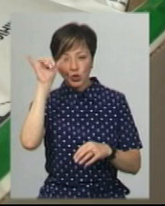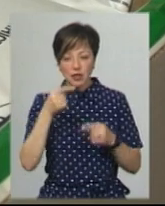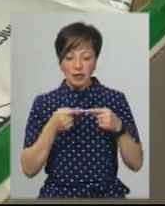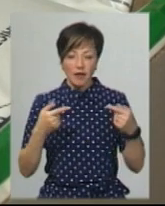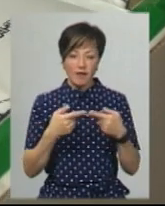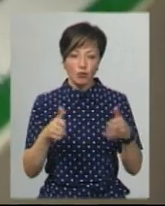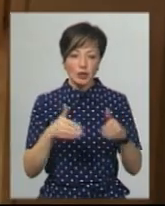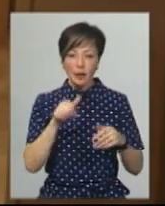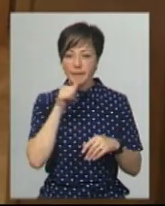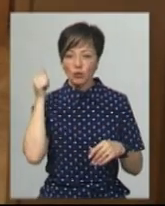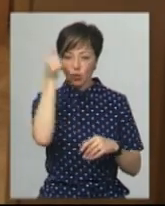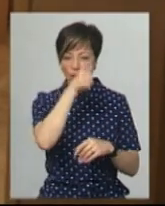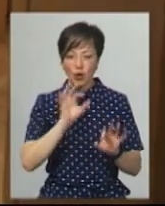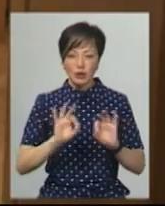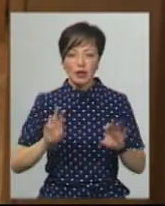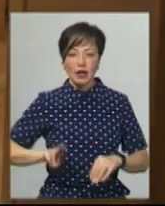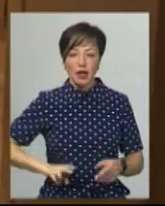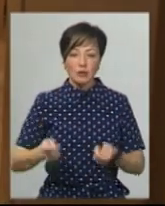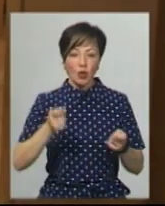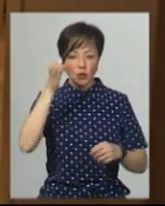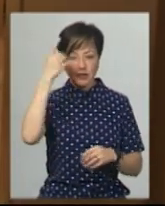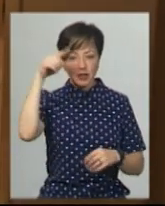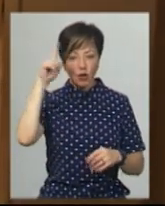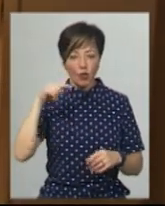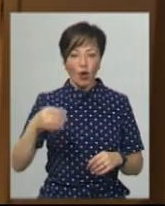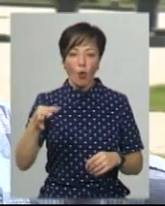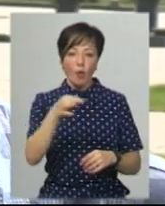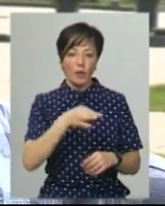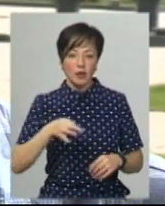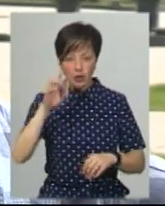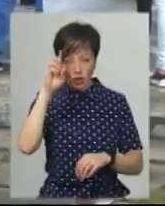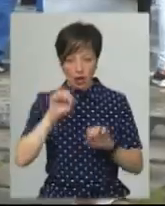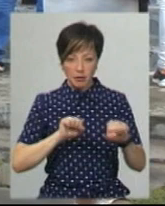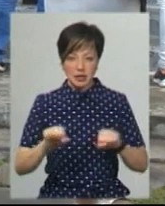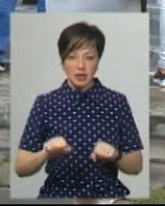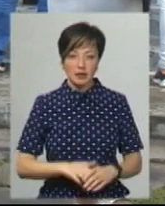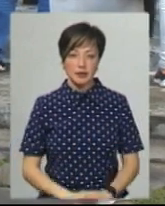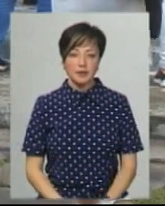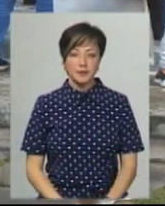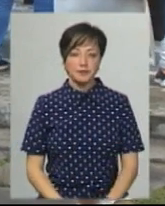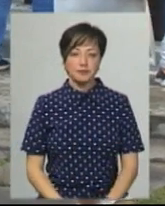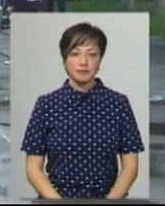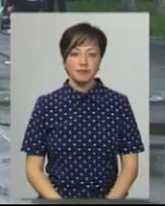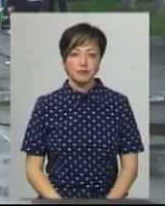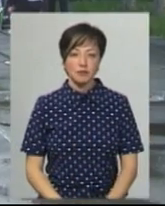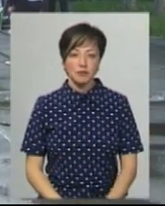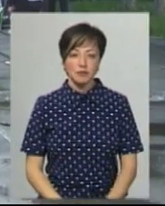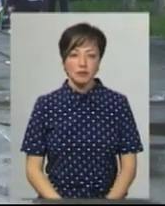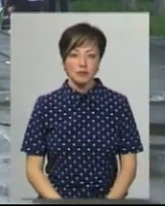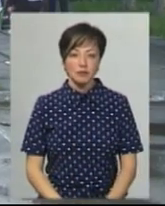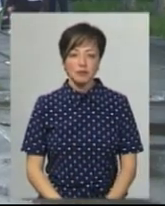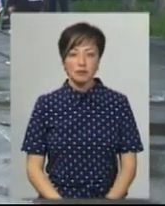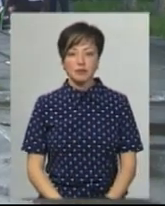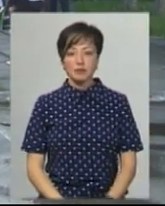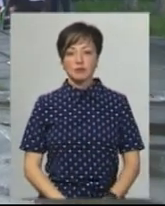минулих років. Про це розповів директор департаменту освіти і науки Хмельницької ОДА Олег Фасоля. Анастасія Збродова, Валерія Ковальчук, Віктор Кривий.